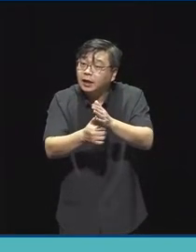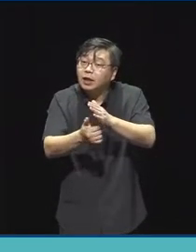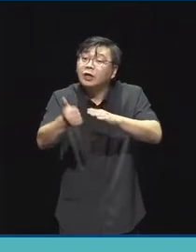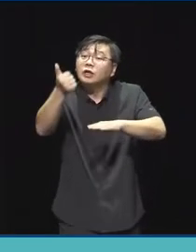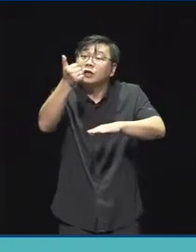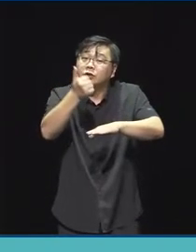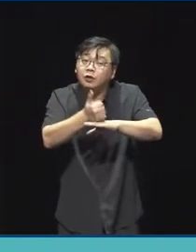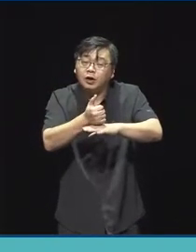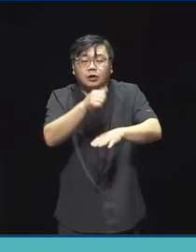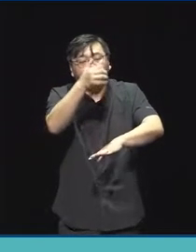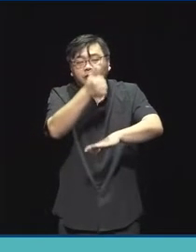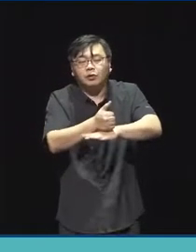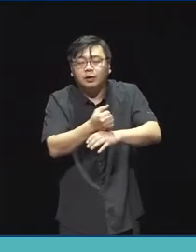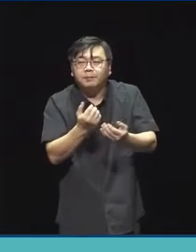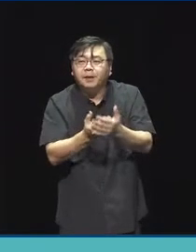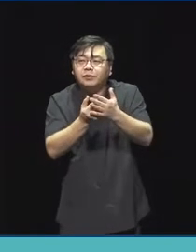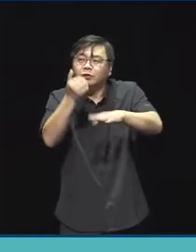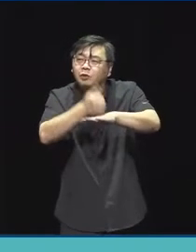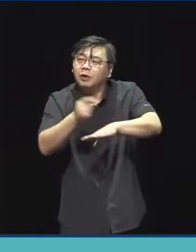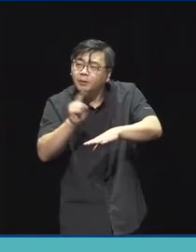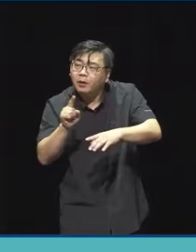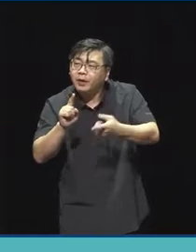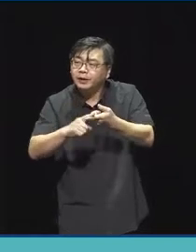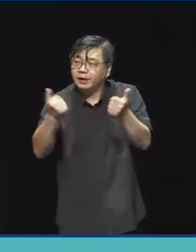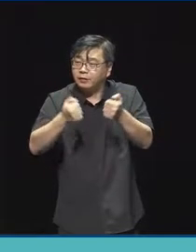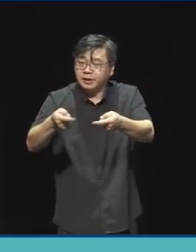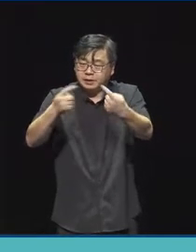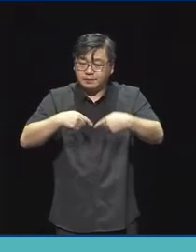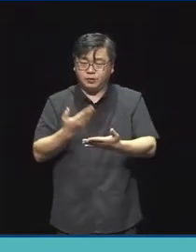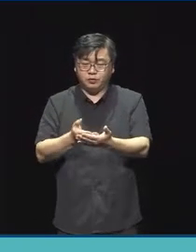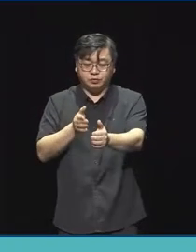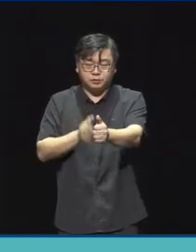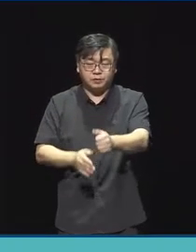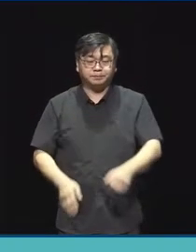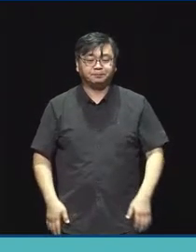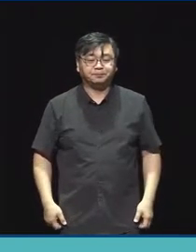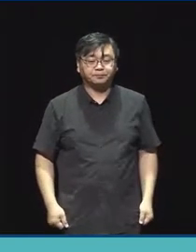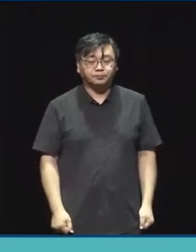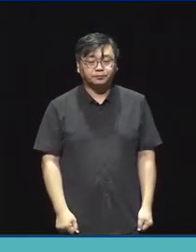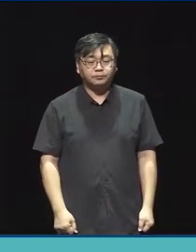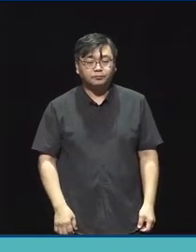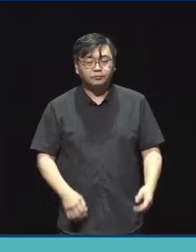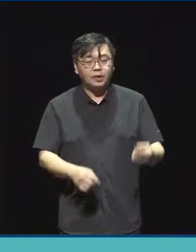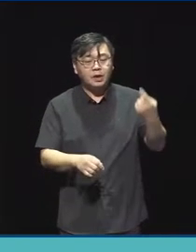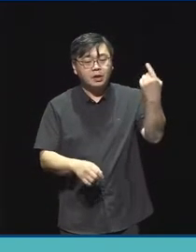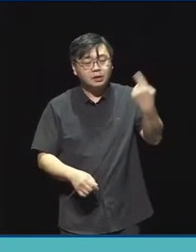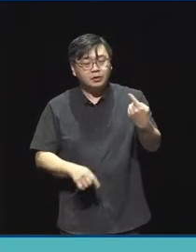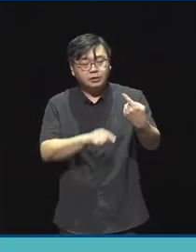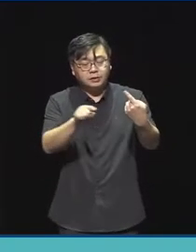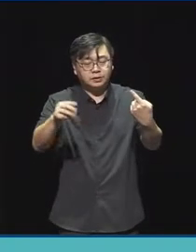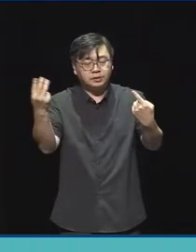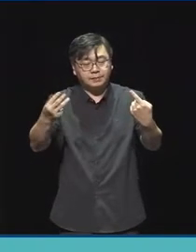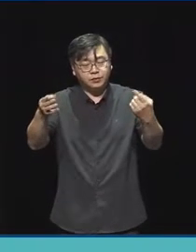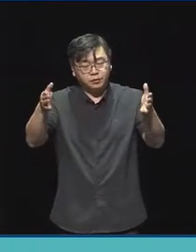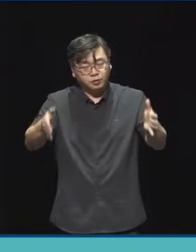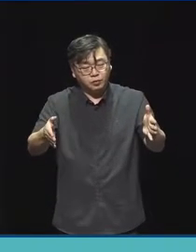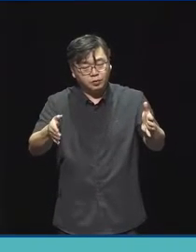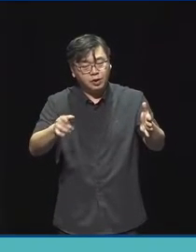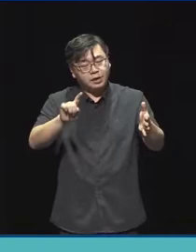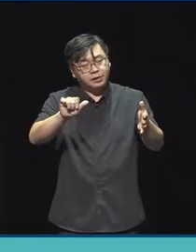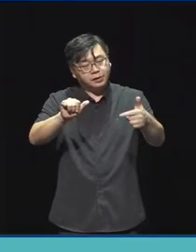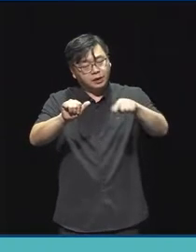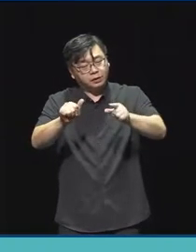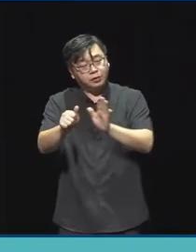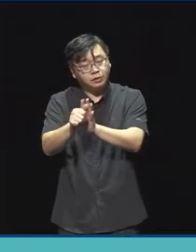지원 규모는 천만원, 삼천만원까지 약 15건 정도로 선정할 예정이고요 22년의